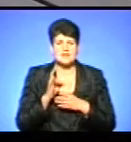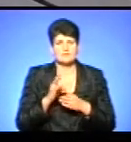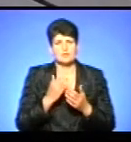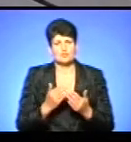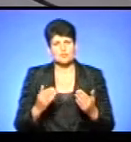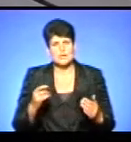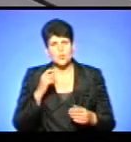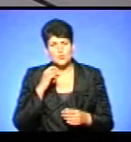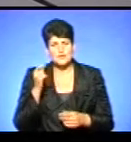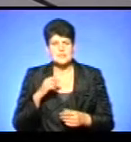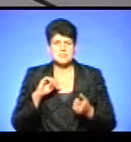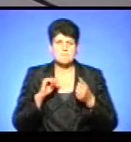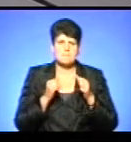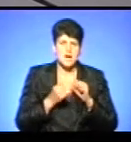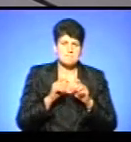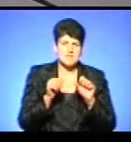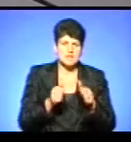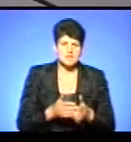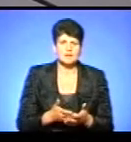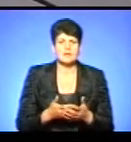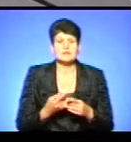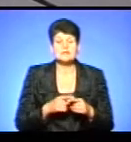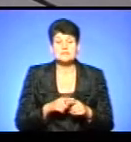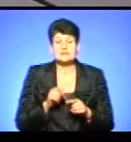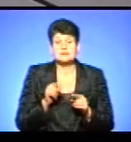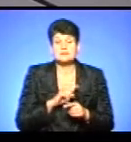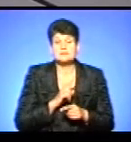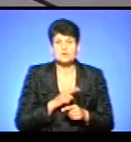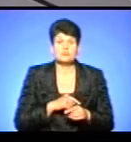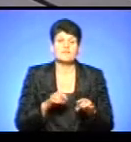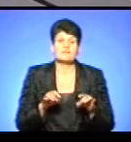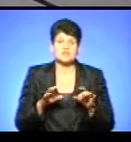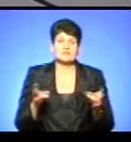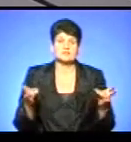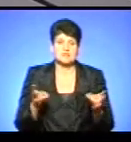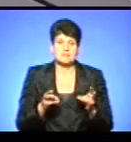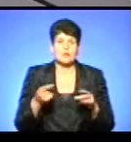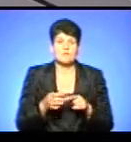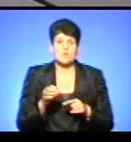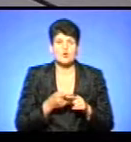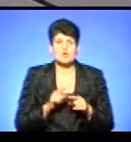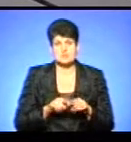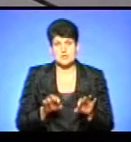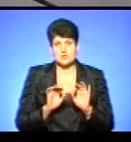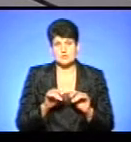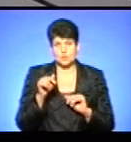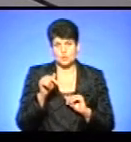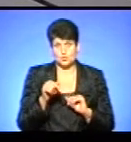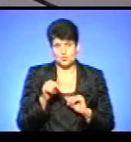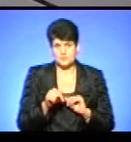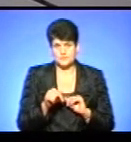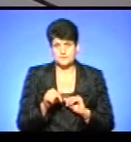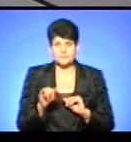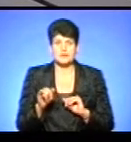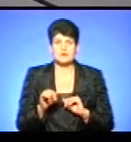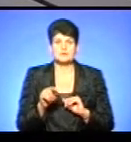українські, пам'ятники. І воно нас якесь сильно потужне, що ми вирішили, що треба про то розказати і тут. І от